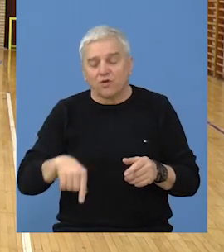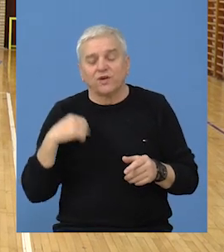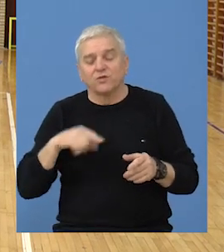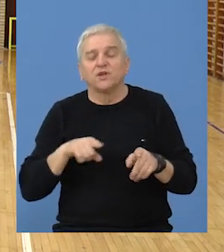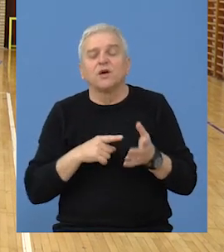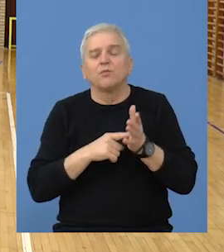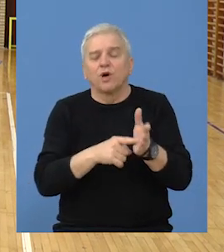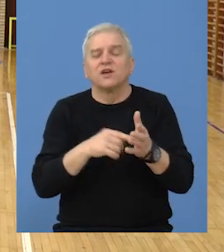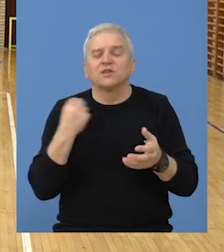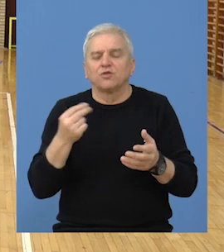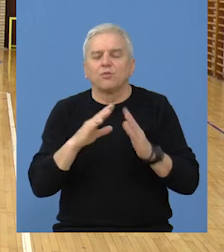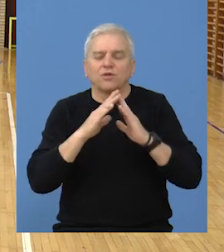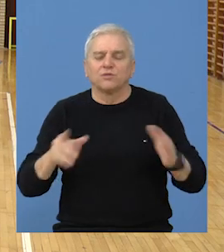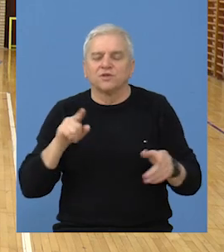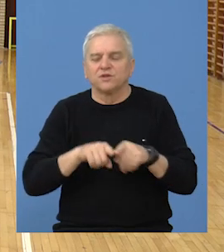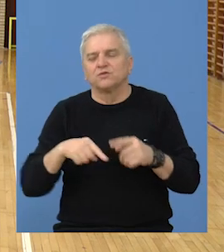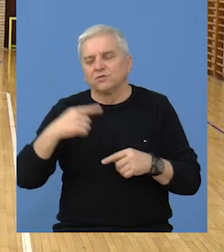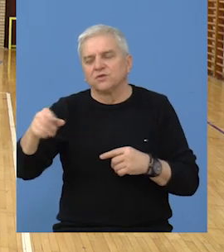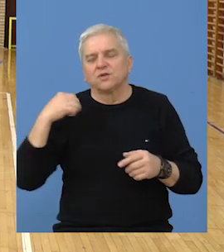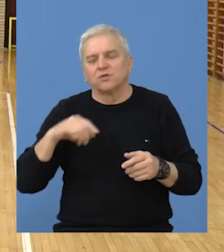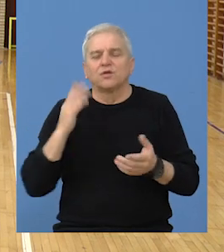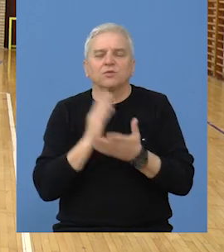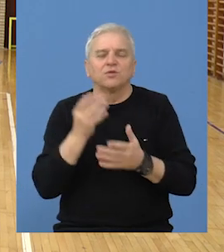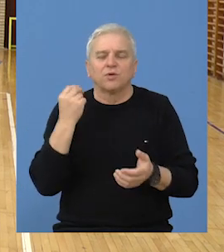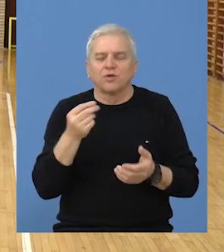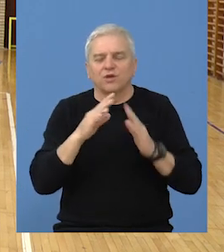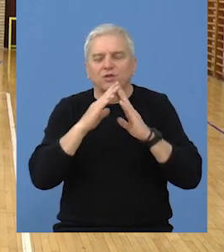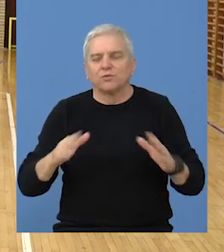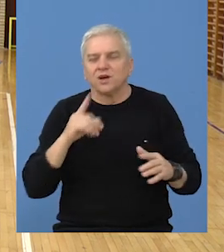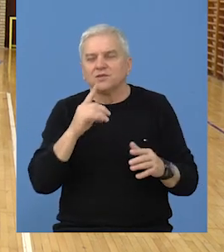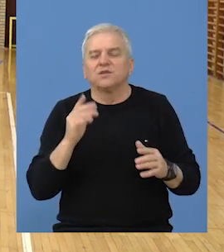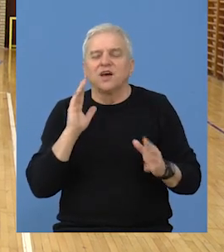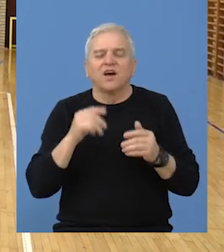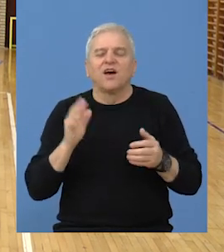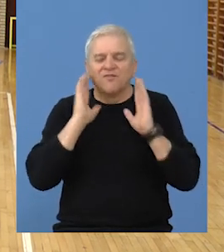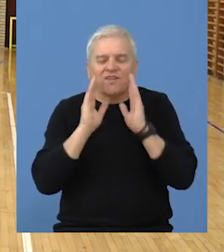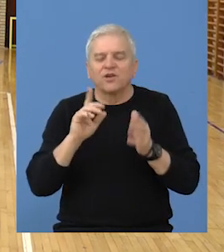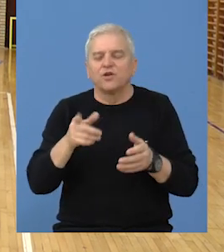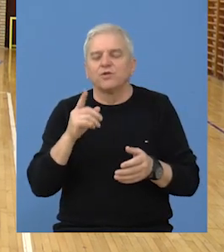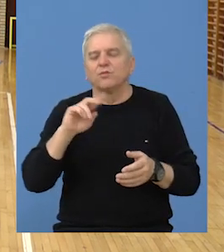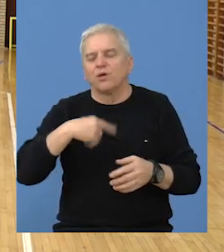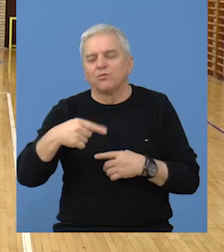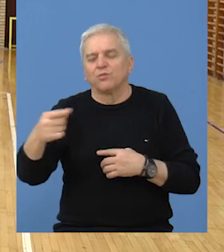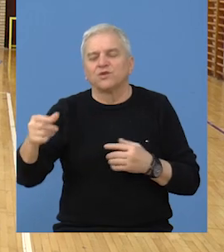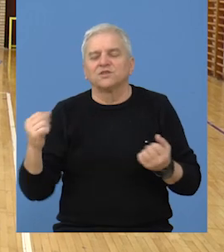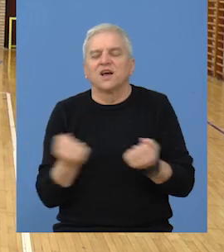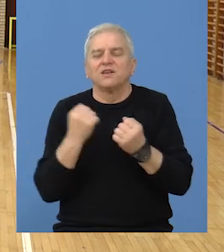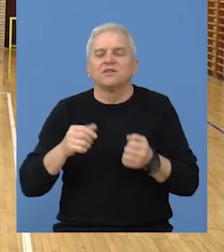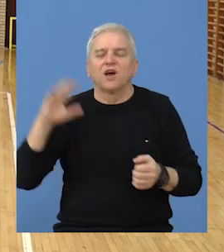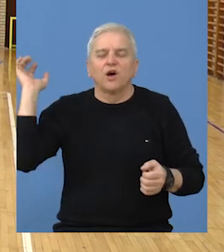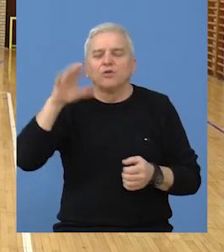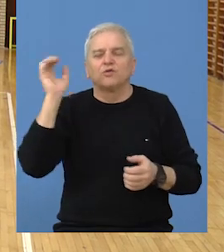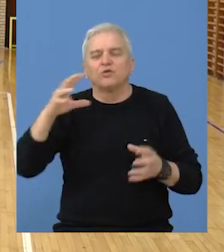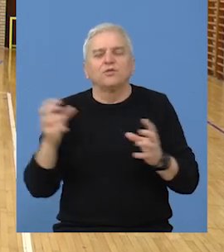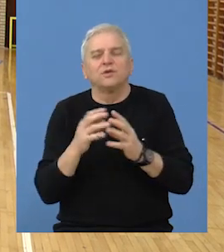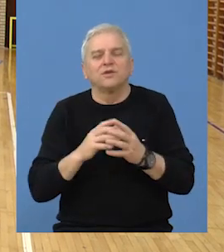prošle godine i ove godine smo pokazali dobro domaćinstvo, što ćemo i sledeće godine pokušavati da budemo jednostavno domaćini. Nadamo se da je nekim sledećim aktivnostima koje će biti